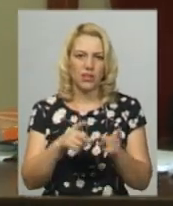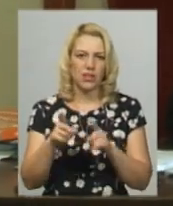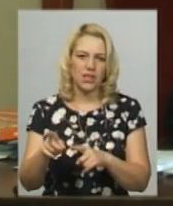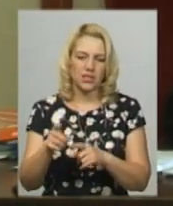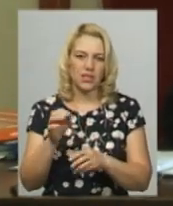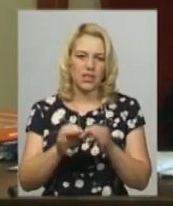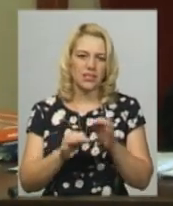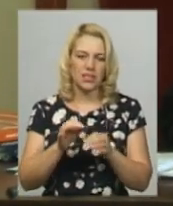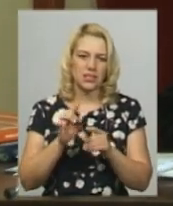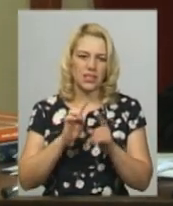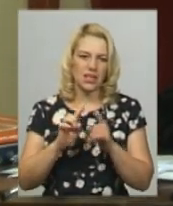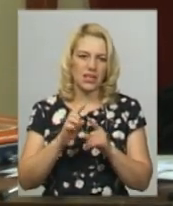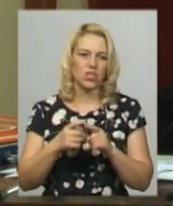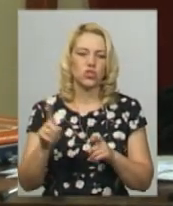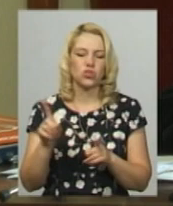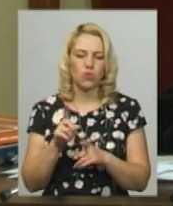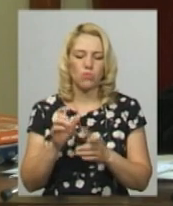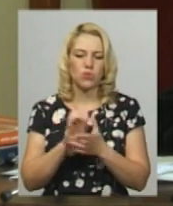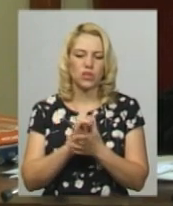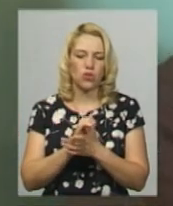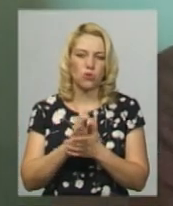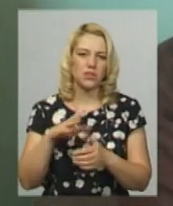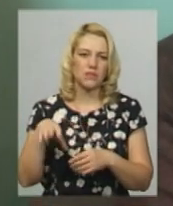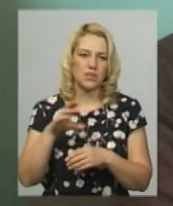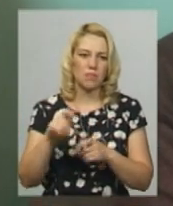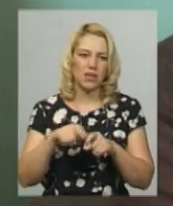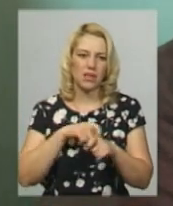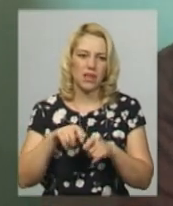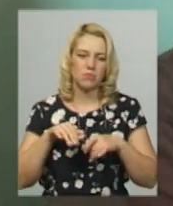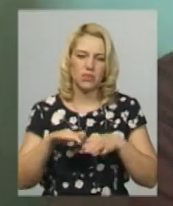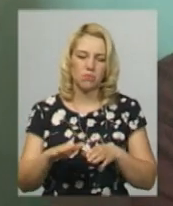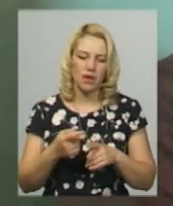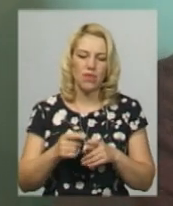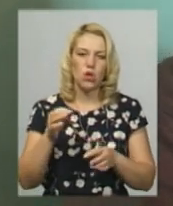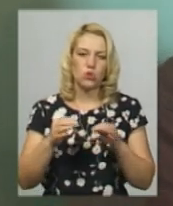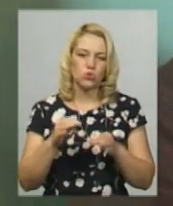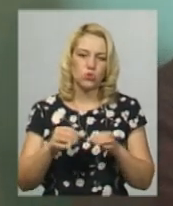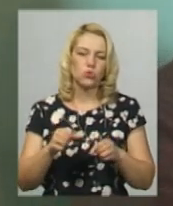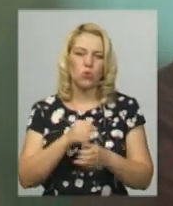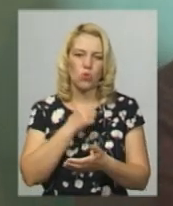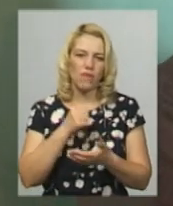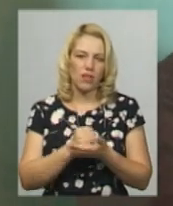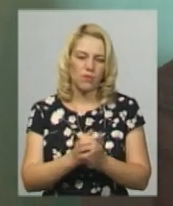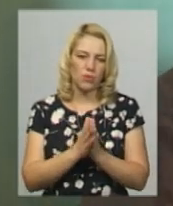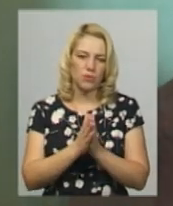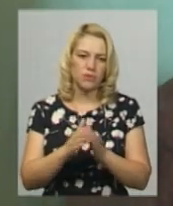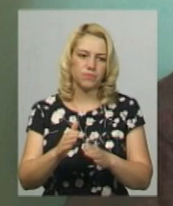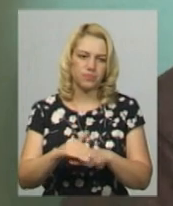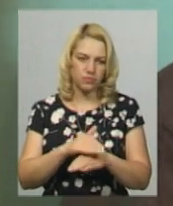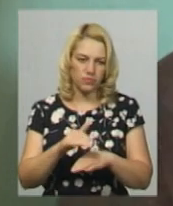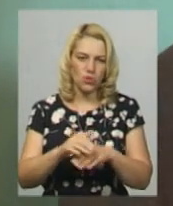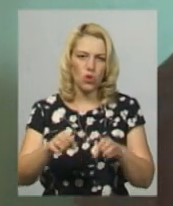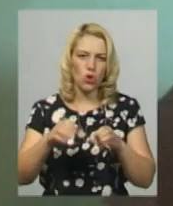ознайомитись із усіма матеріалами справи. Суд клопотання задовольнив. Рішення ухвалив суддя Хмельницького міськрайонного суду Володимир